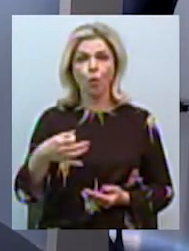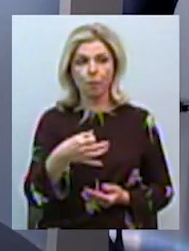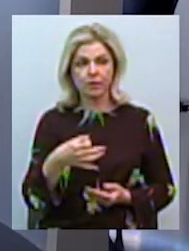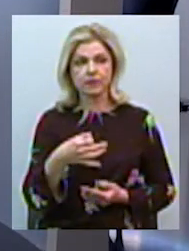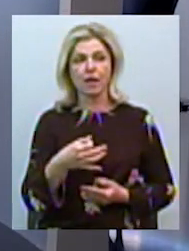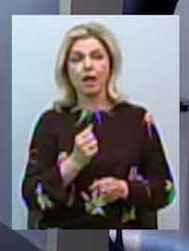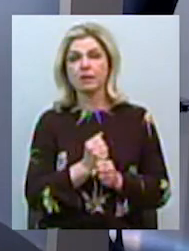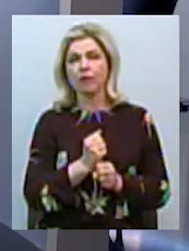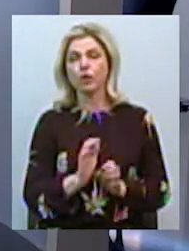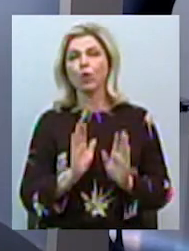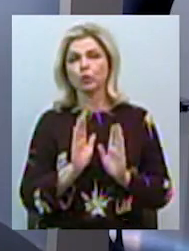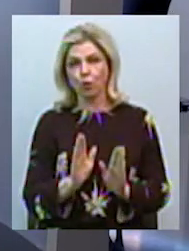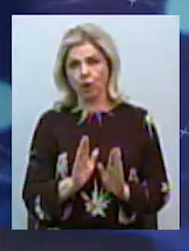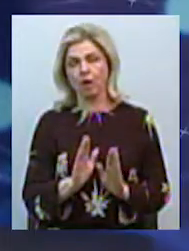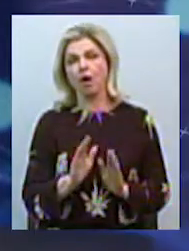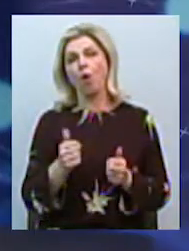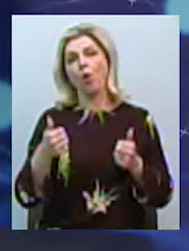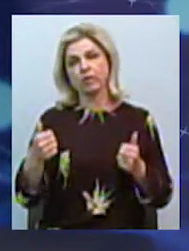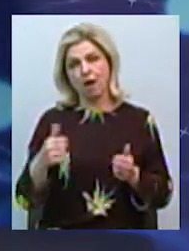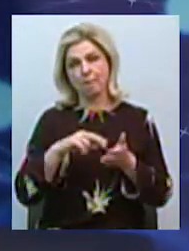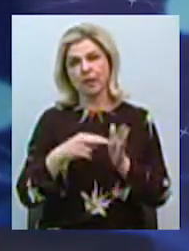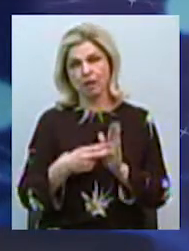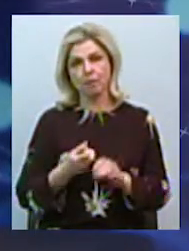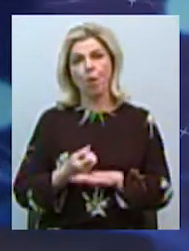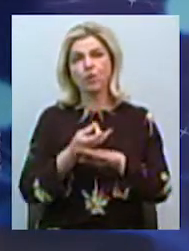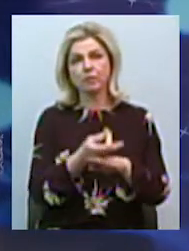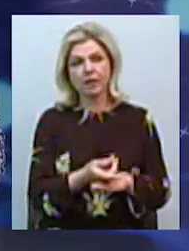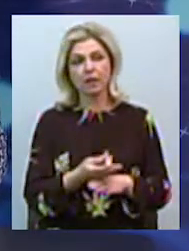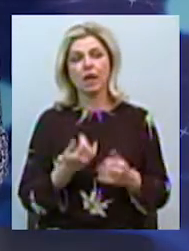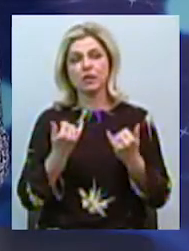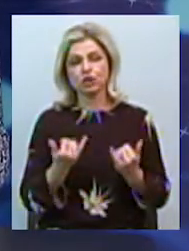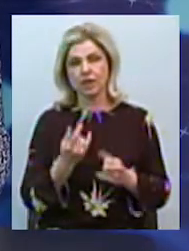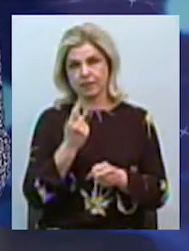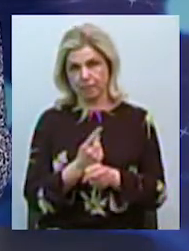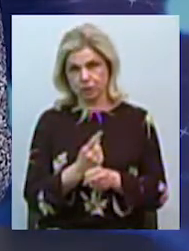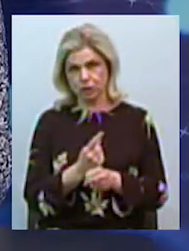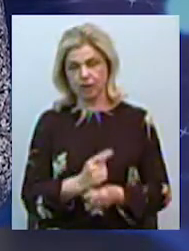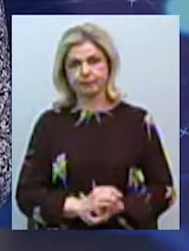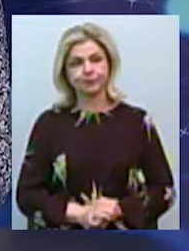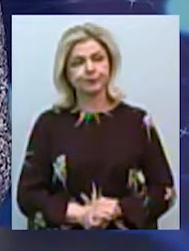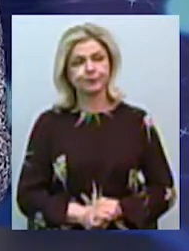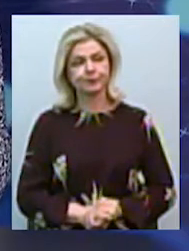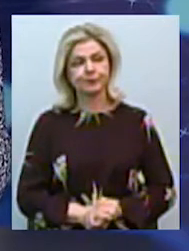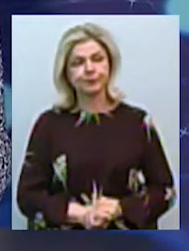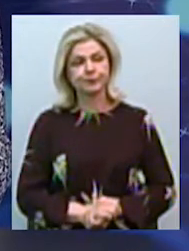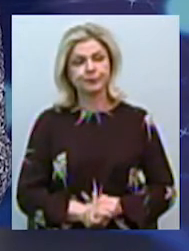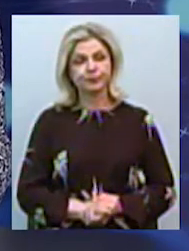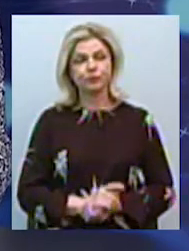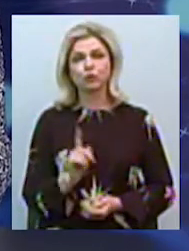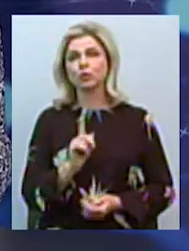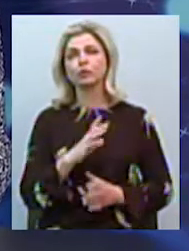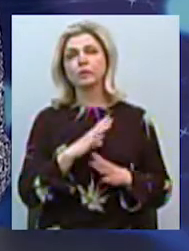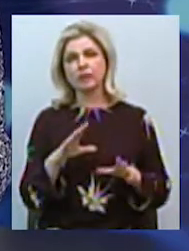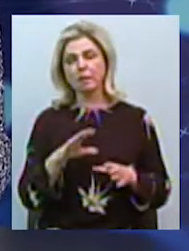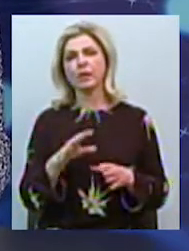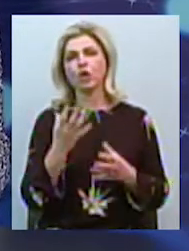оказывається тільки ургентна, т.е. планова госпиталізація на сьогоднішній день запрещена для избежання лишних